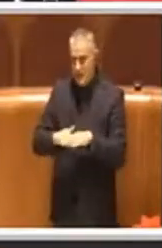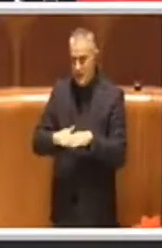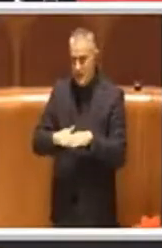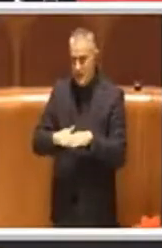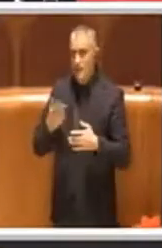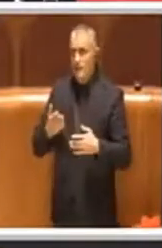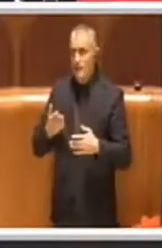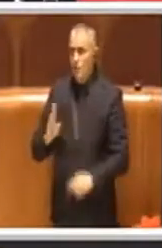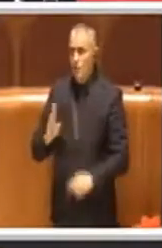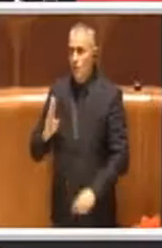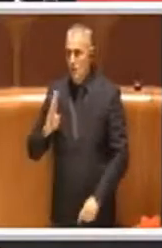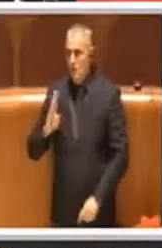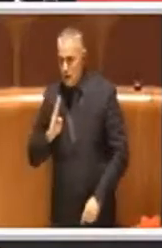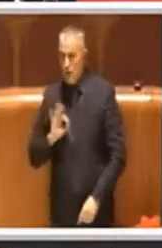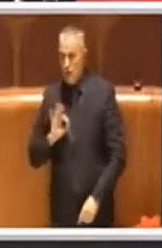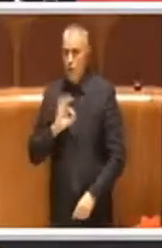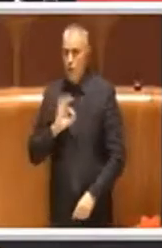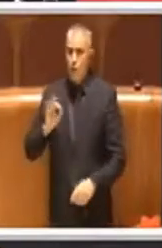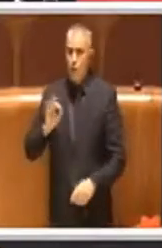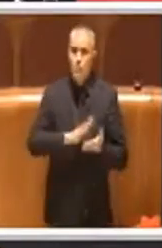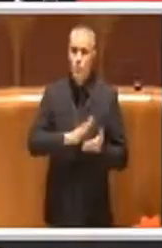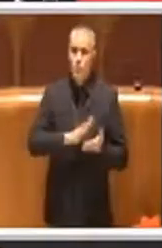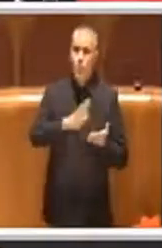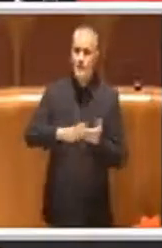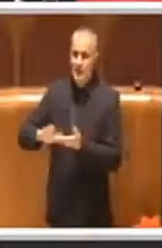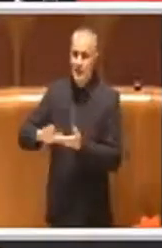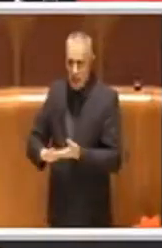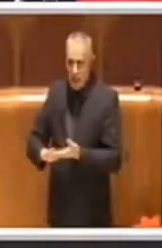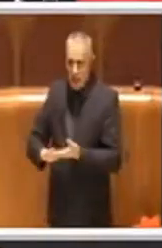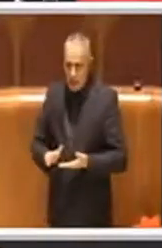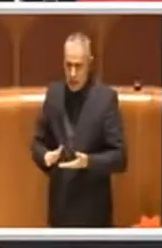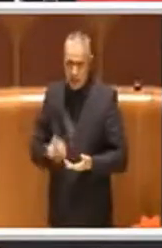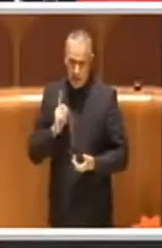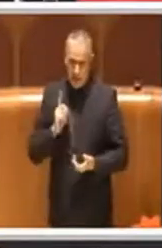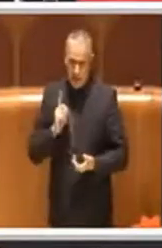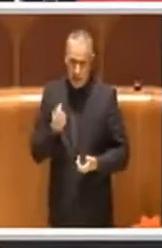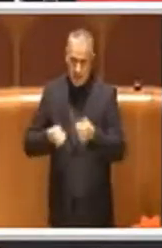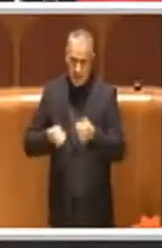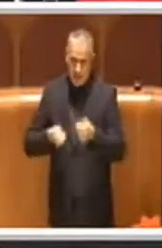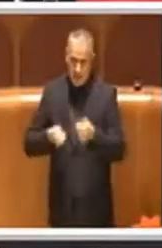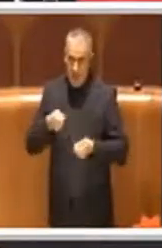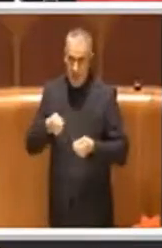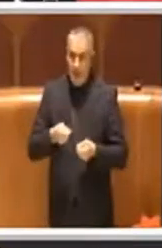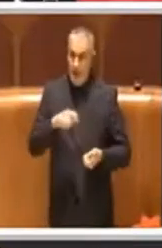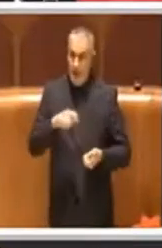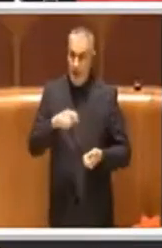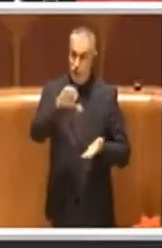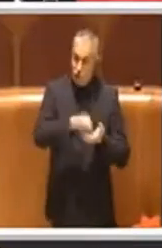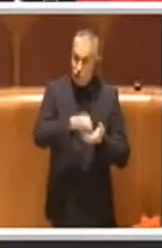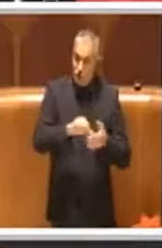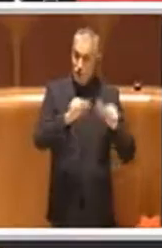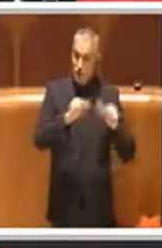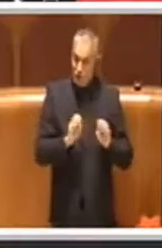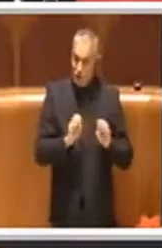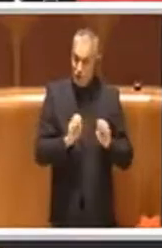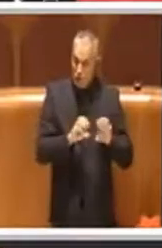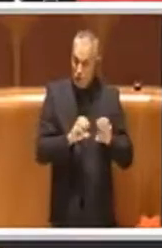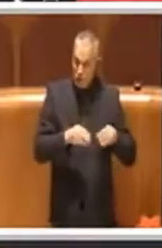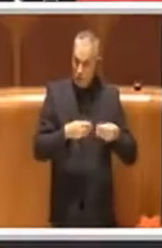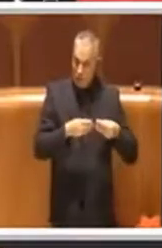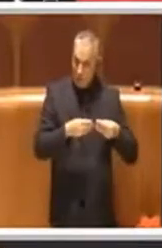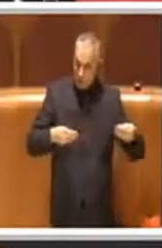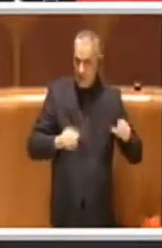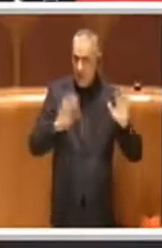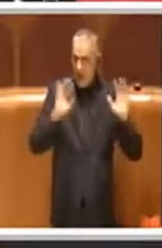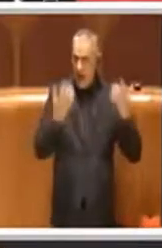pulizia che quindi un equiparamento di questi centri di formazione professionale delle scuole delle